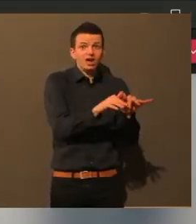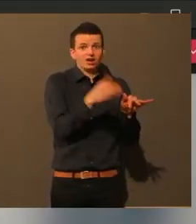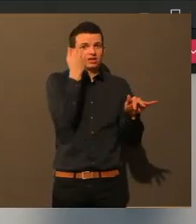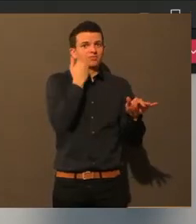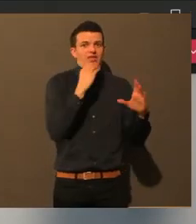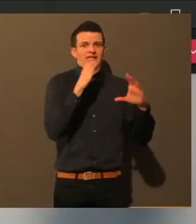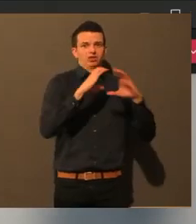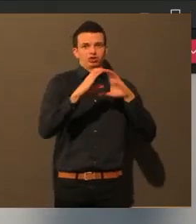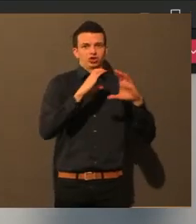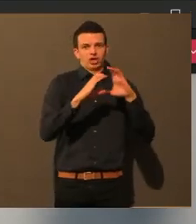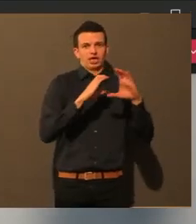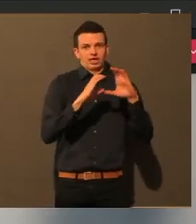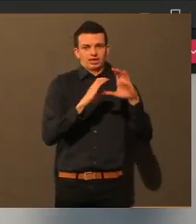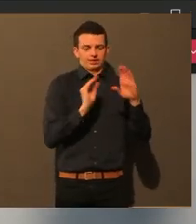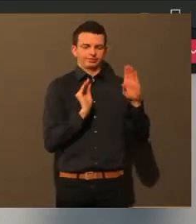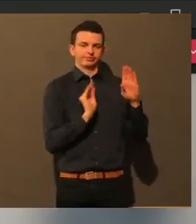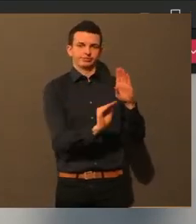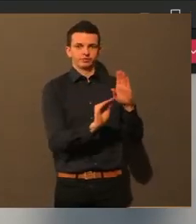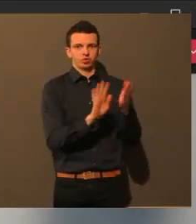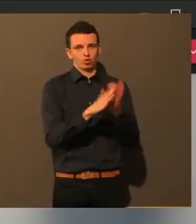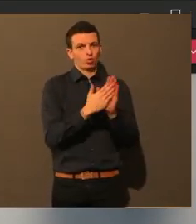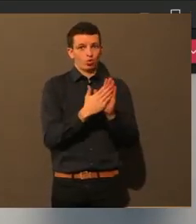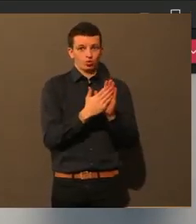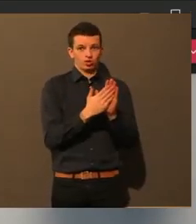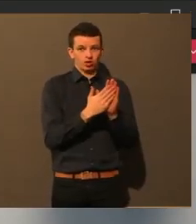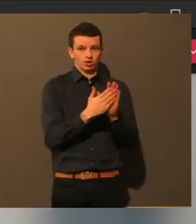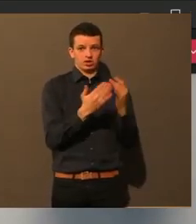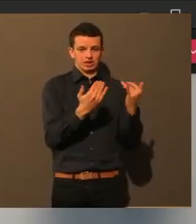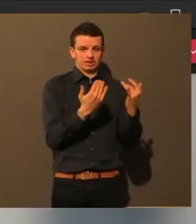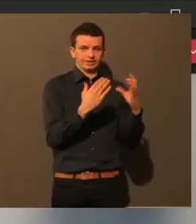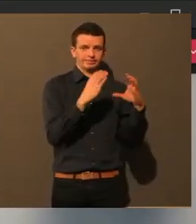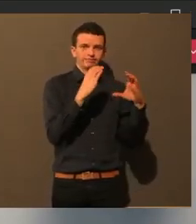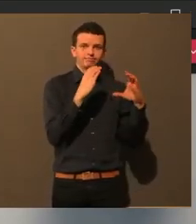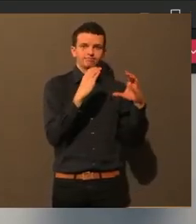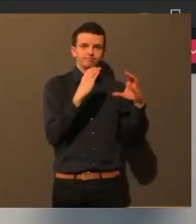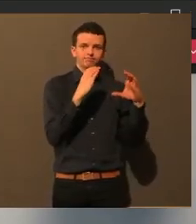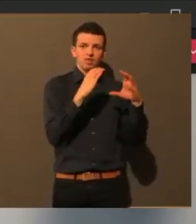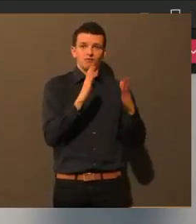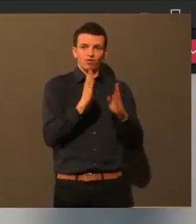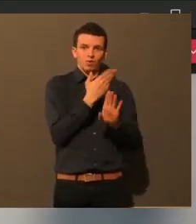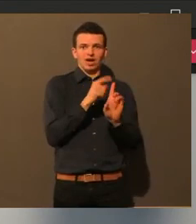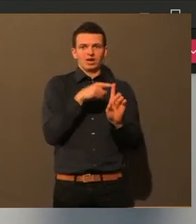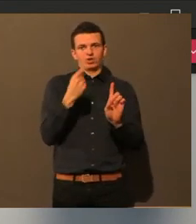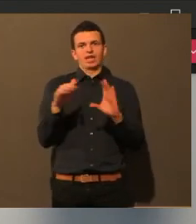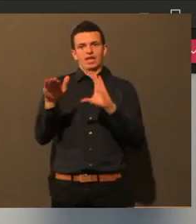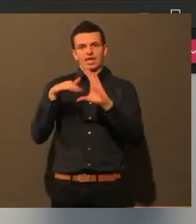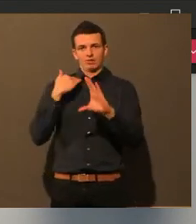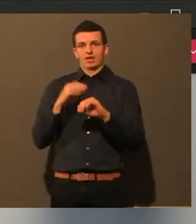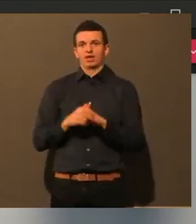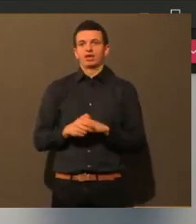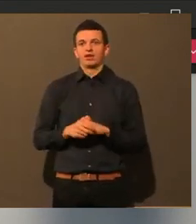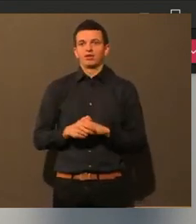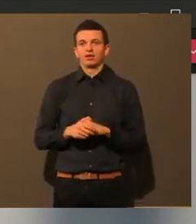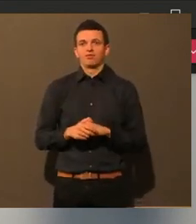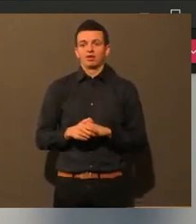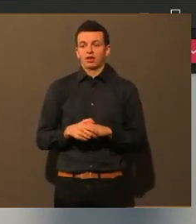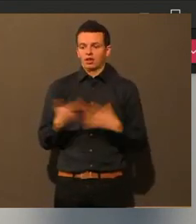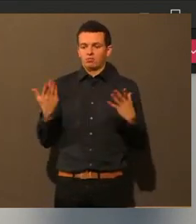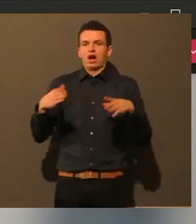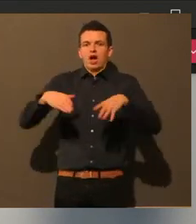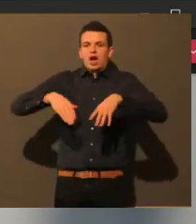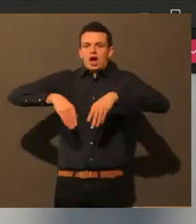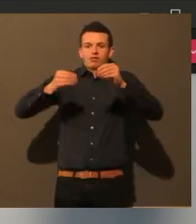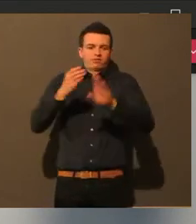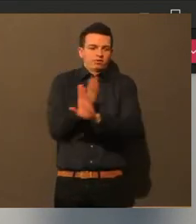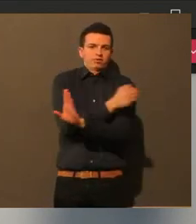dann gerne auch im Nachgang uns eine E-Mail schreiben. Ich weiß noch, im Frühjahr, da war ja eines der großen Dinge, dass wir ja keine Masken hatten. Das war ja damals